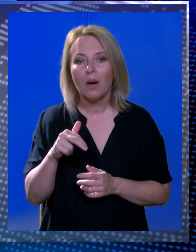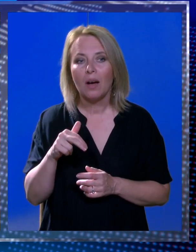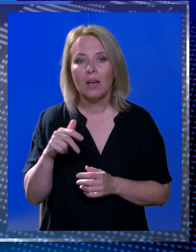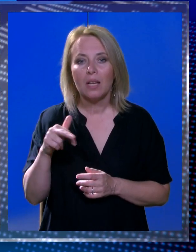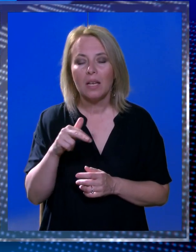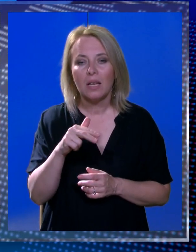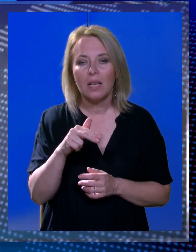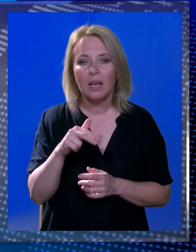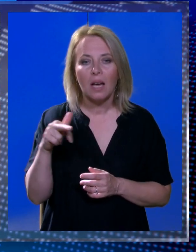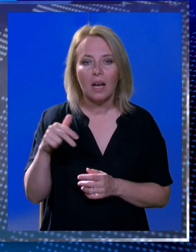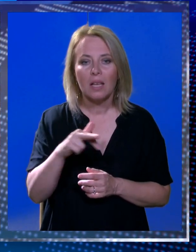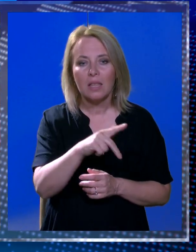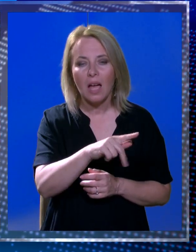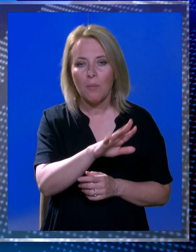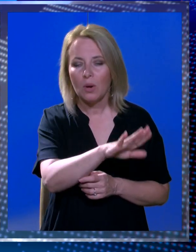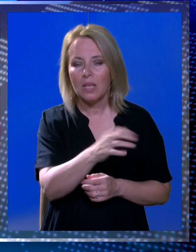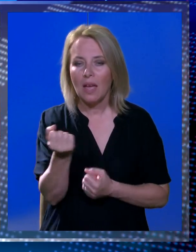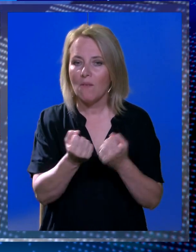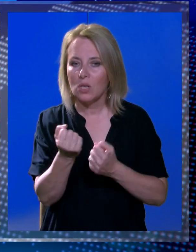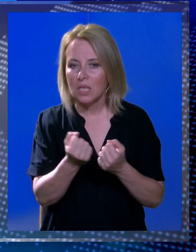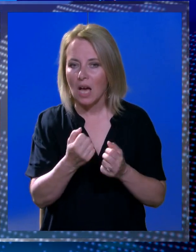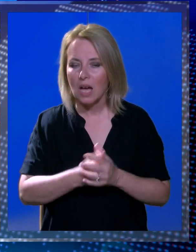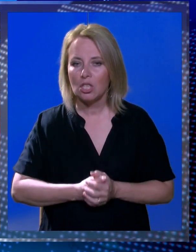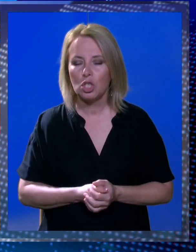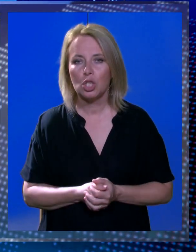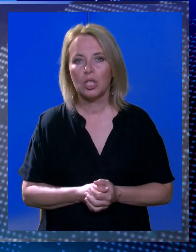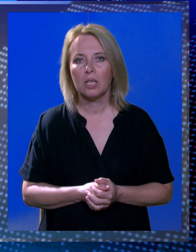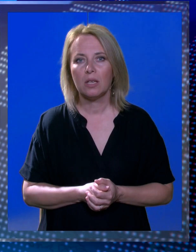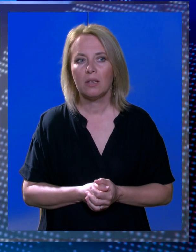tamođe vrzače svijede.